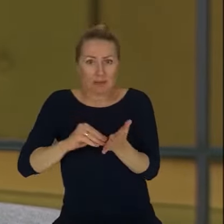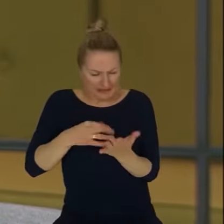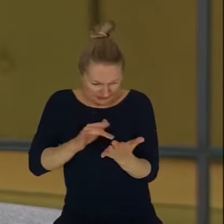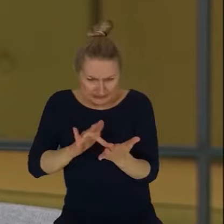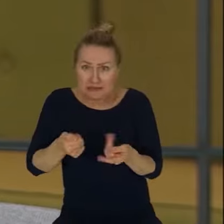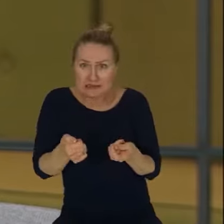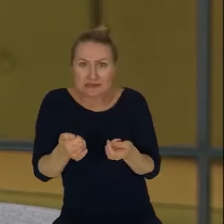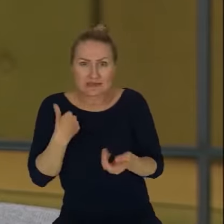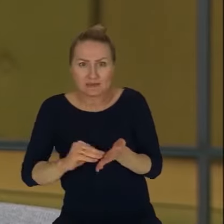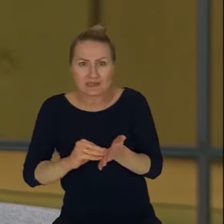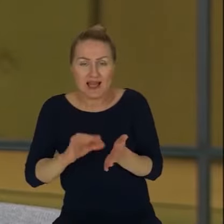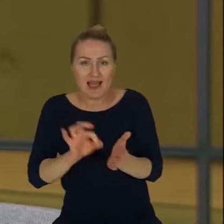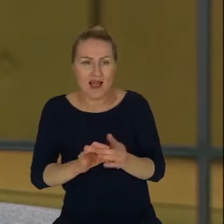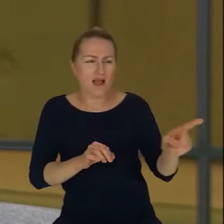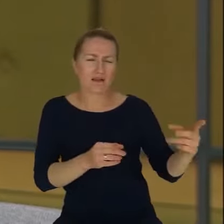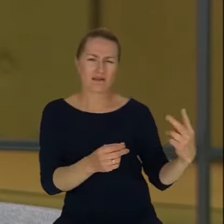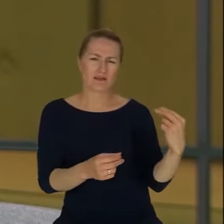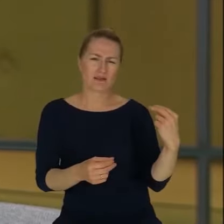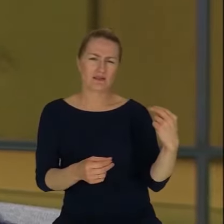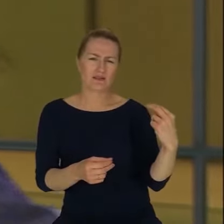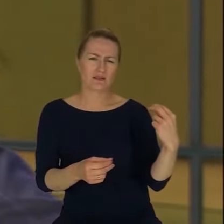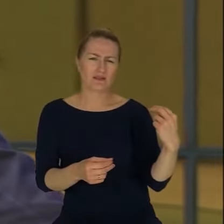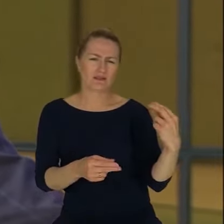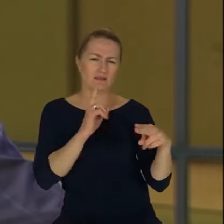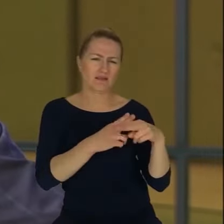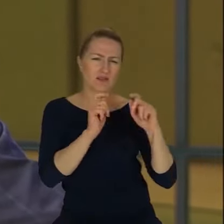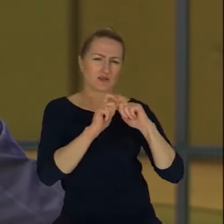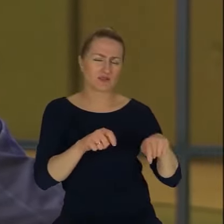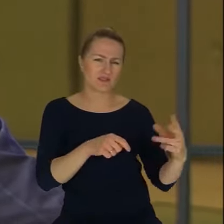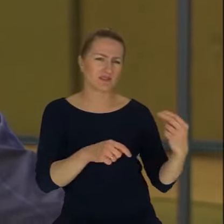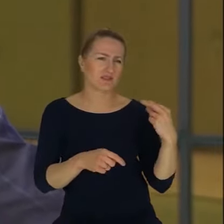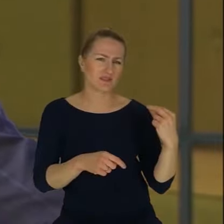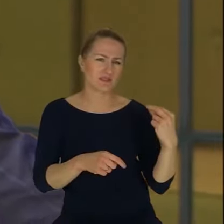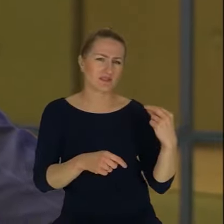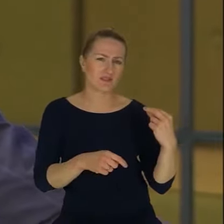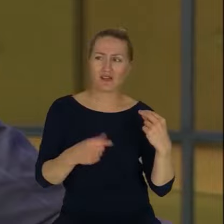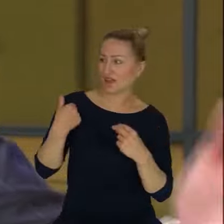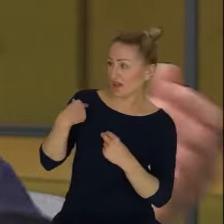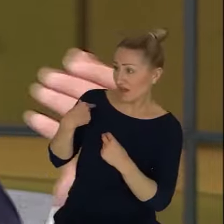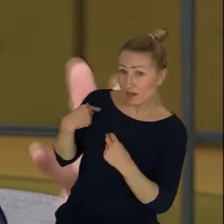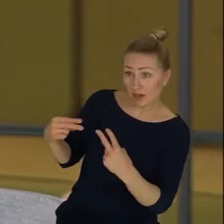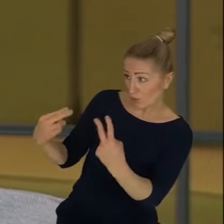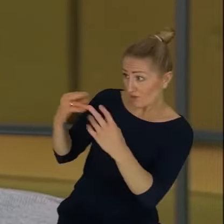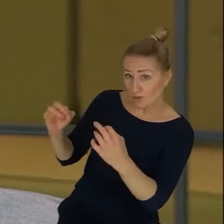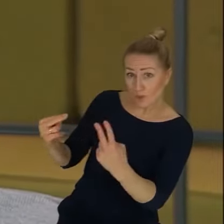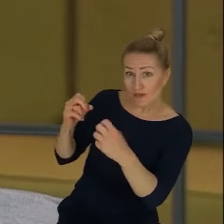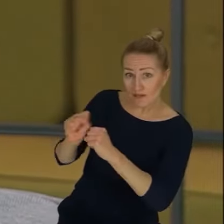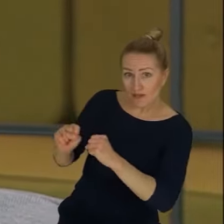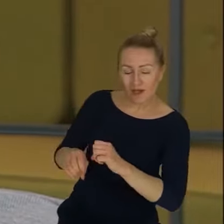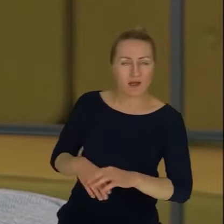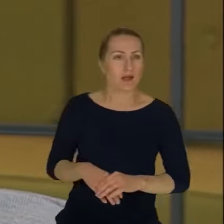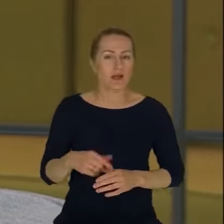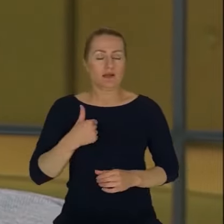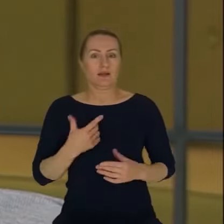I kolega tylko tak przerwał, zawiesił głos i mówi mam twoją atencję? On wymaga. Słuchajcie, no niesamowite, prawda?